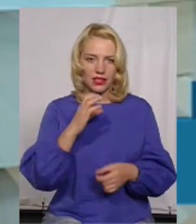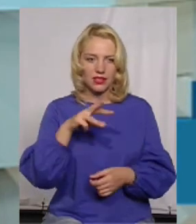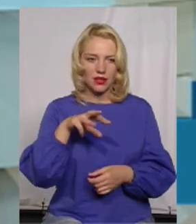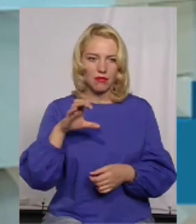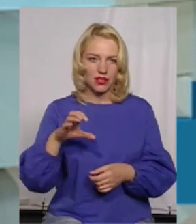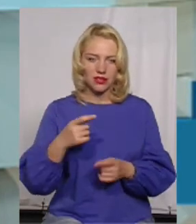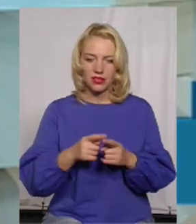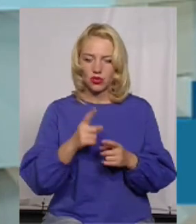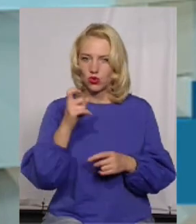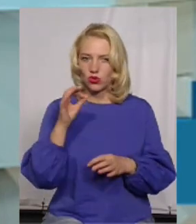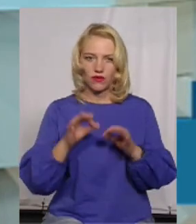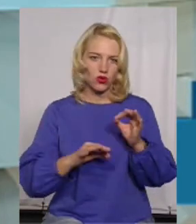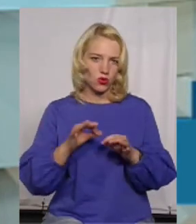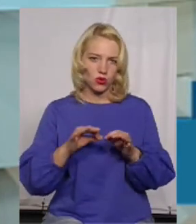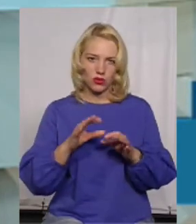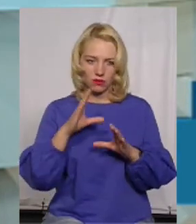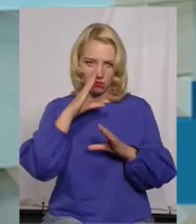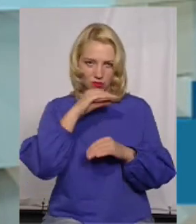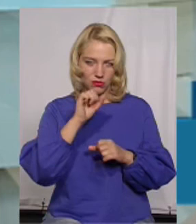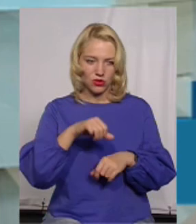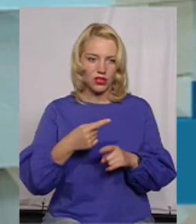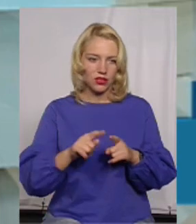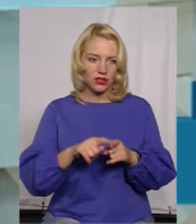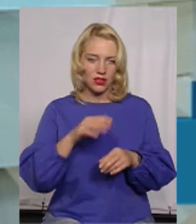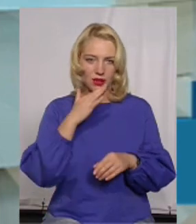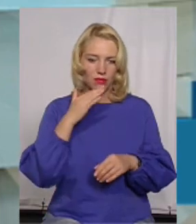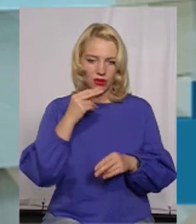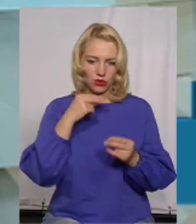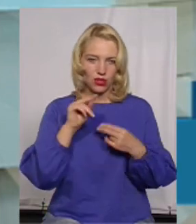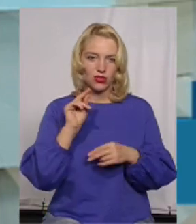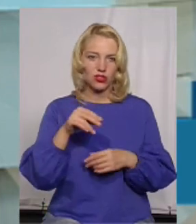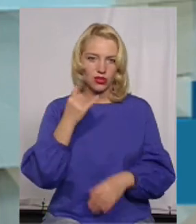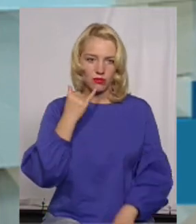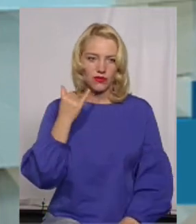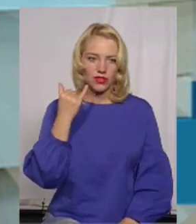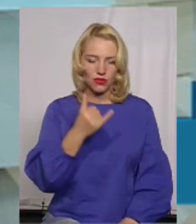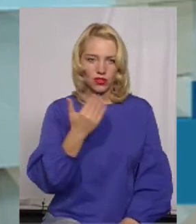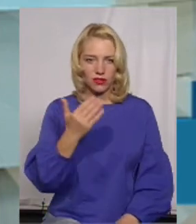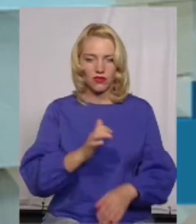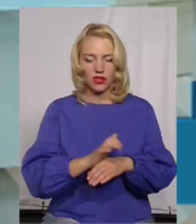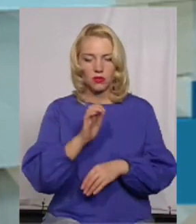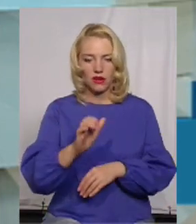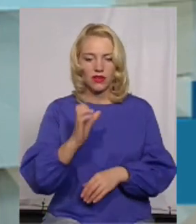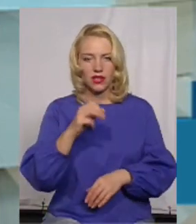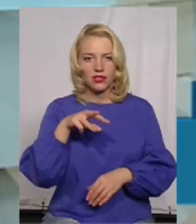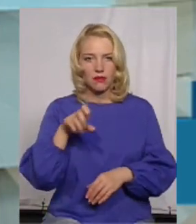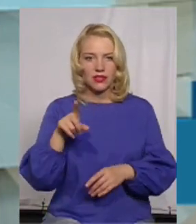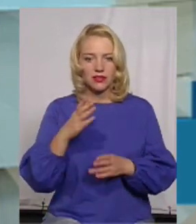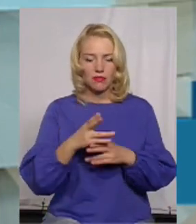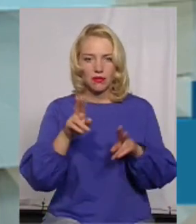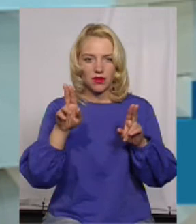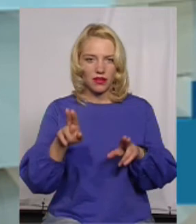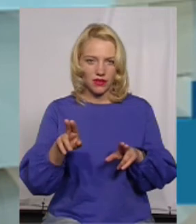Це 100%... не пробував. От, це набагато краще, ніж дзвонити. Ви відправили есемескою, там є певні